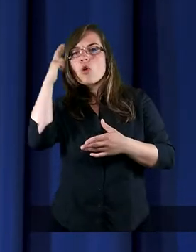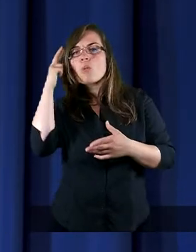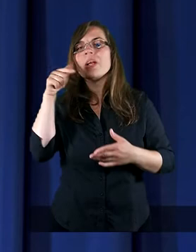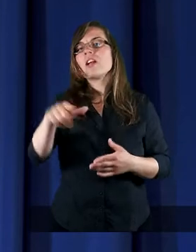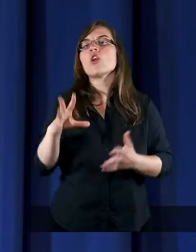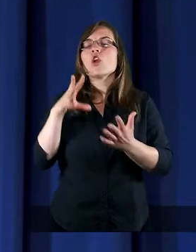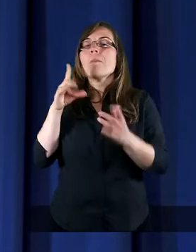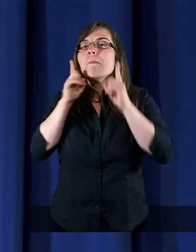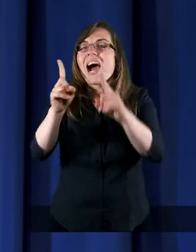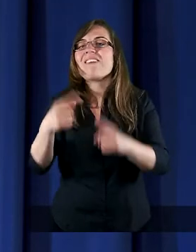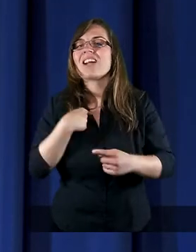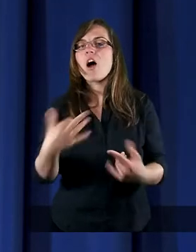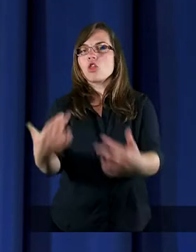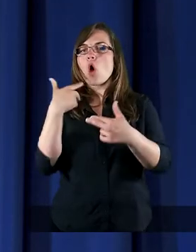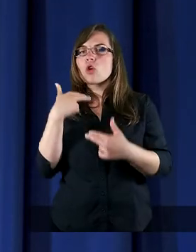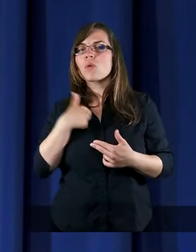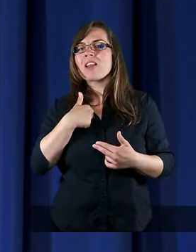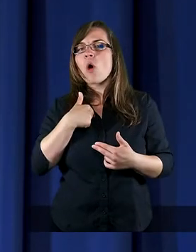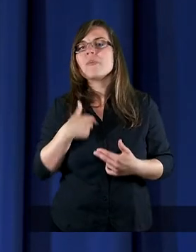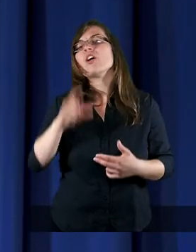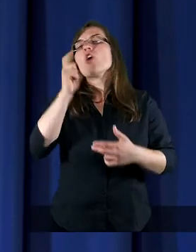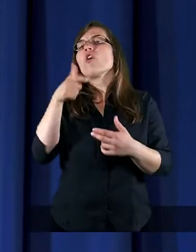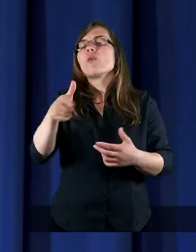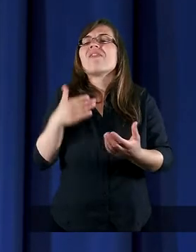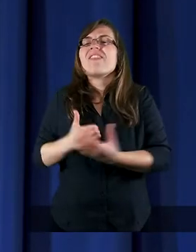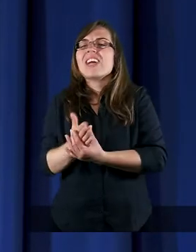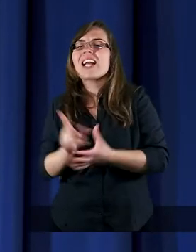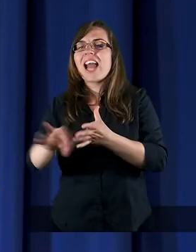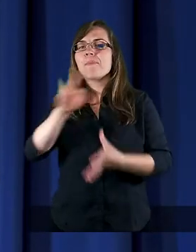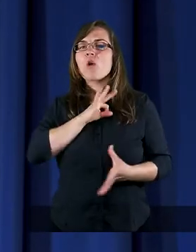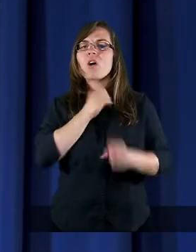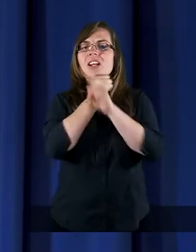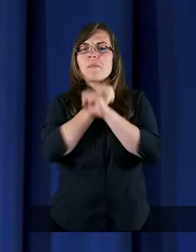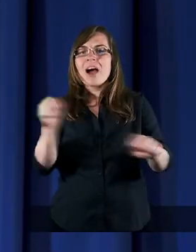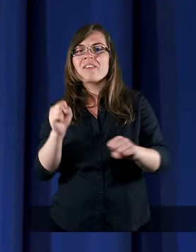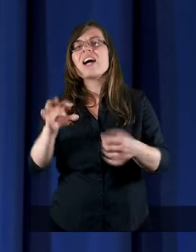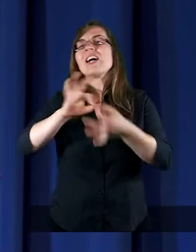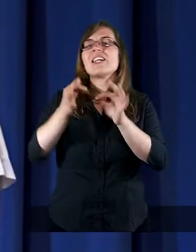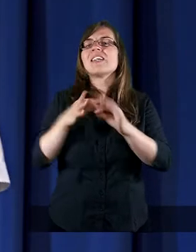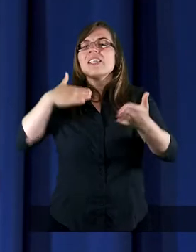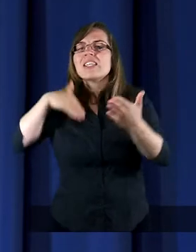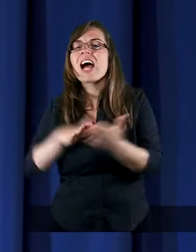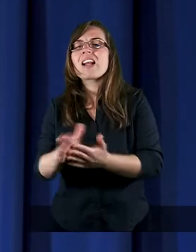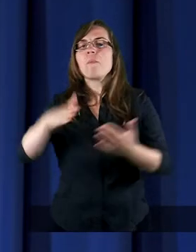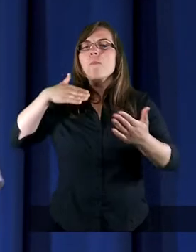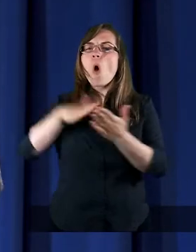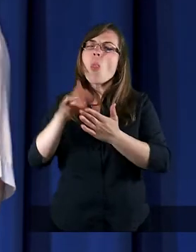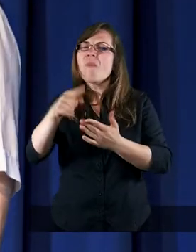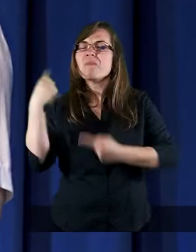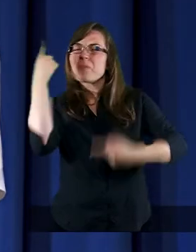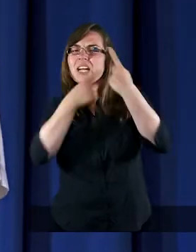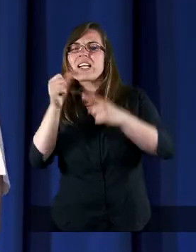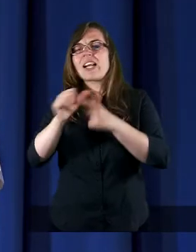dociera do mnie prawda o tym, co Jezus dla mojego zbawienia zrobił. Gdy zaczynam poważnie o tym myśleć,